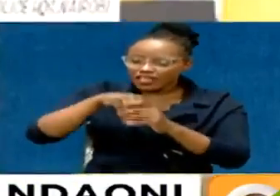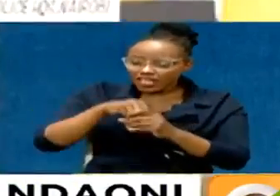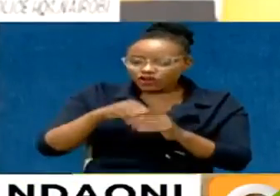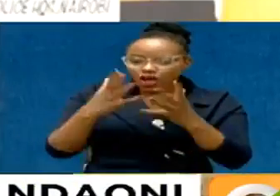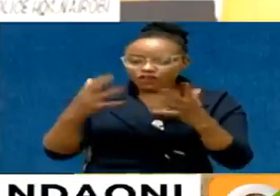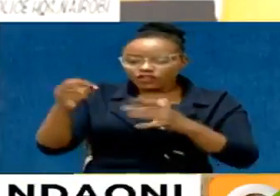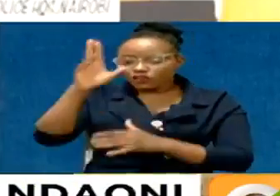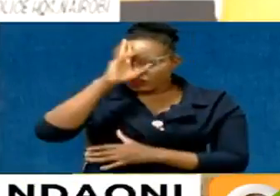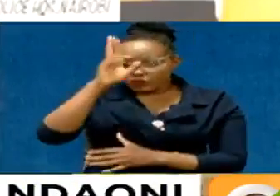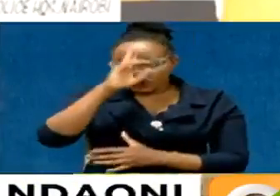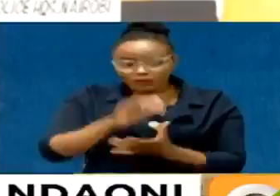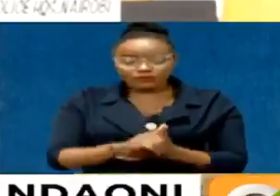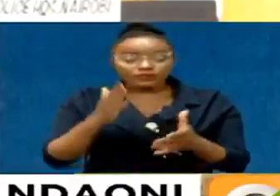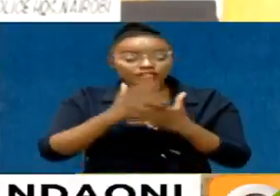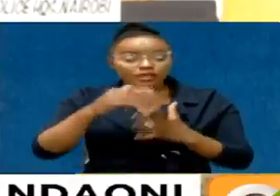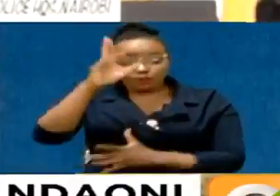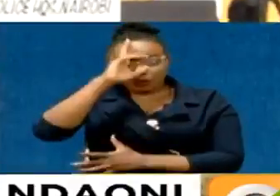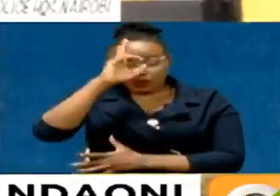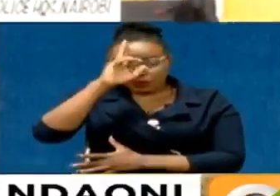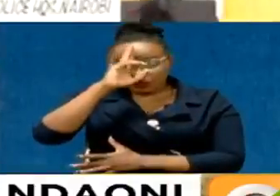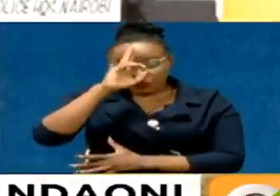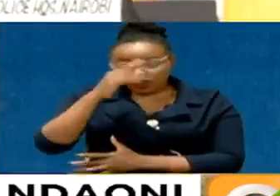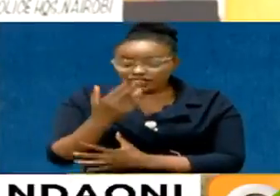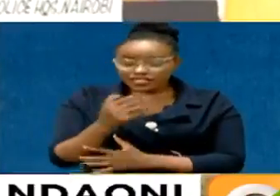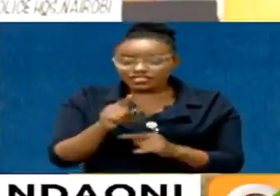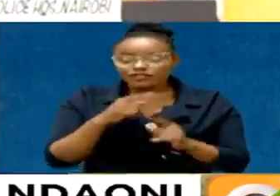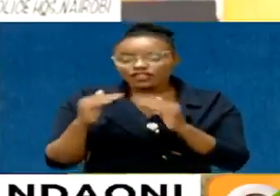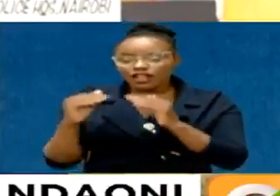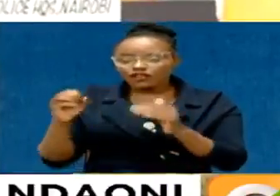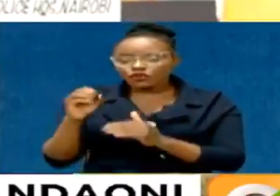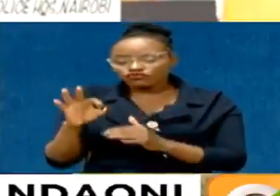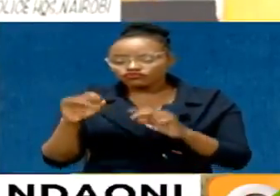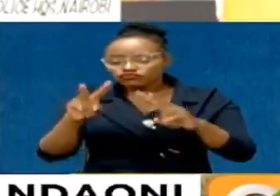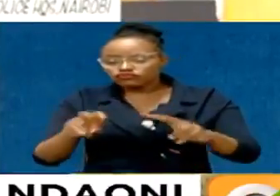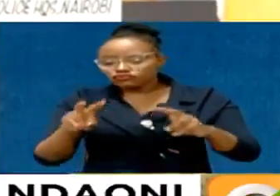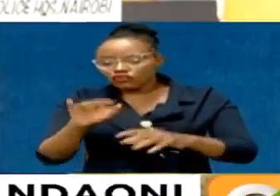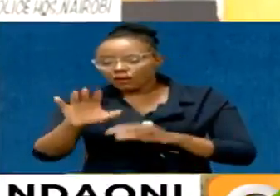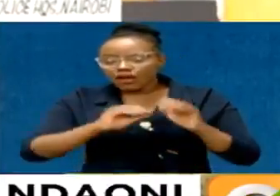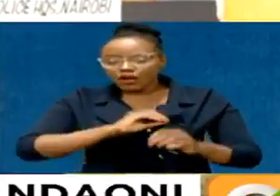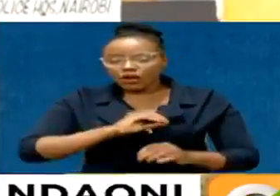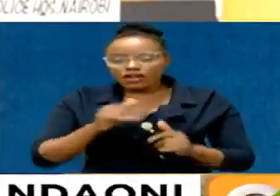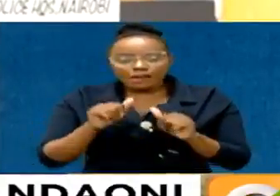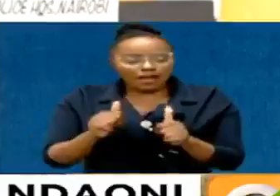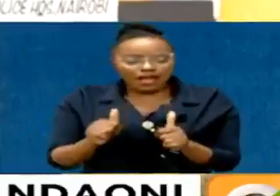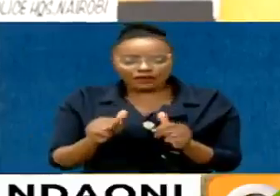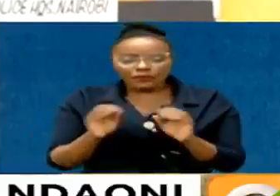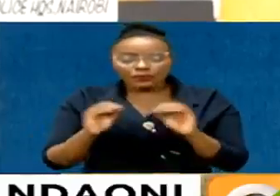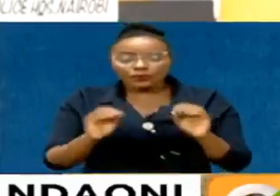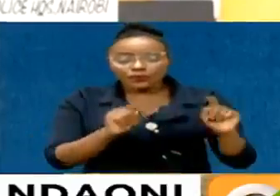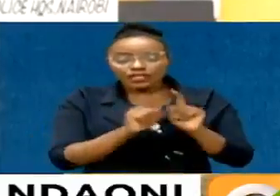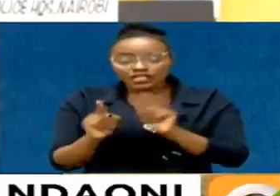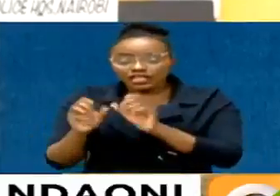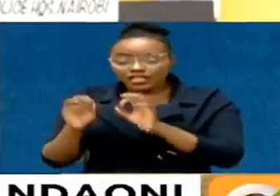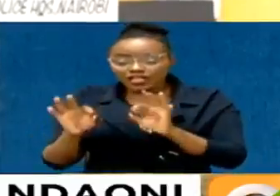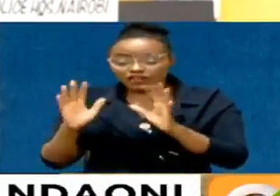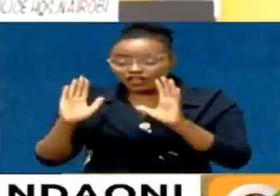Kulingana anabathi ya maafisa wa polisi kitengo cha kushugulikia masla yao hakiwasikilizi na hivyo